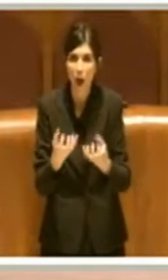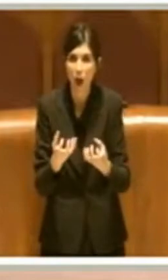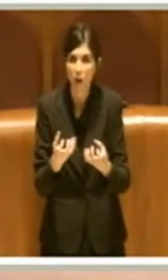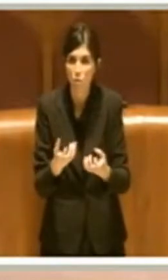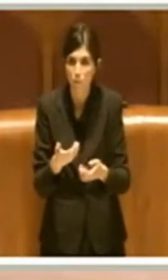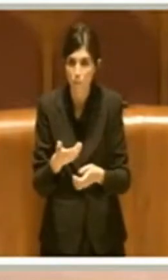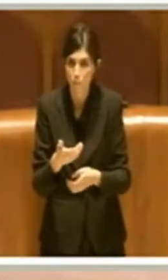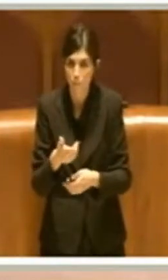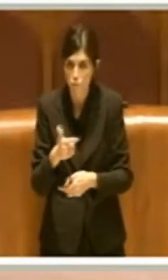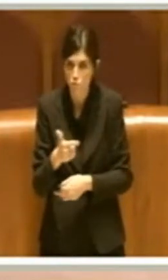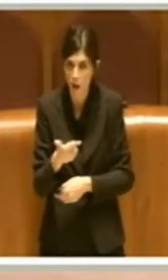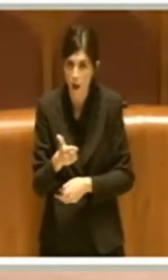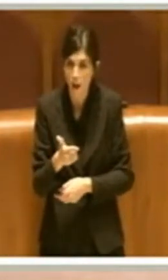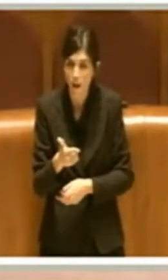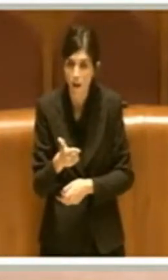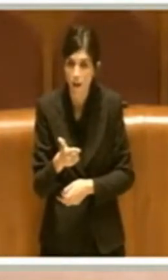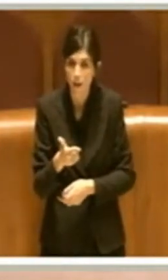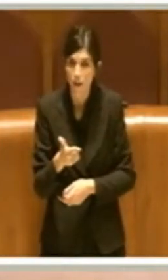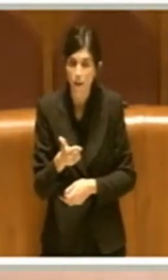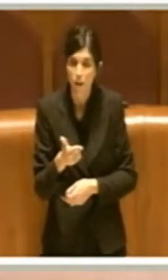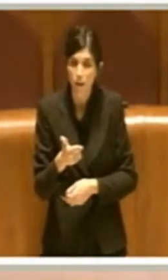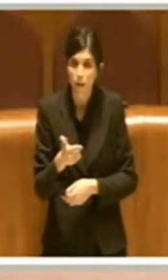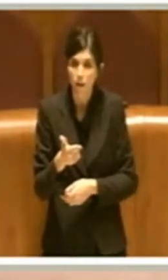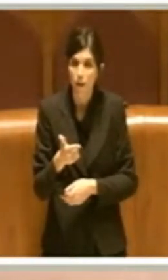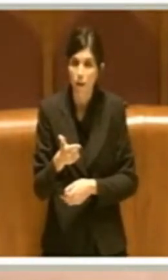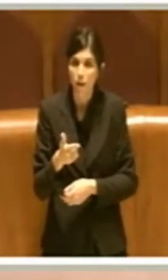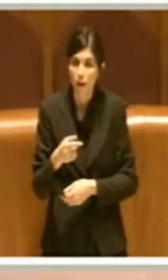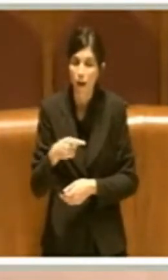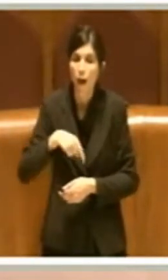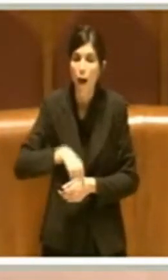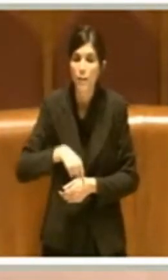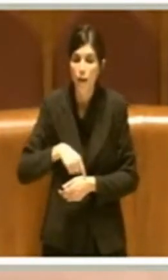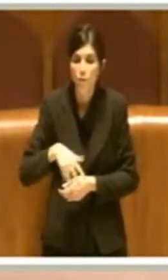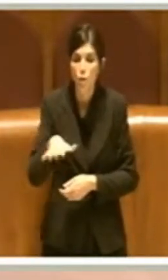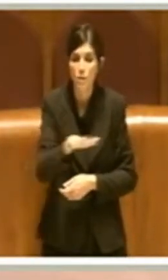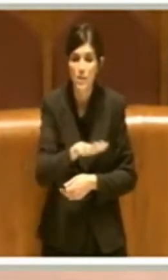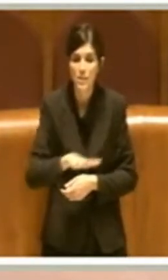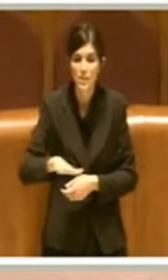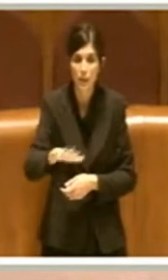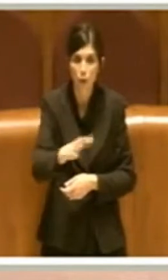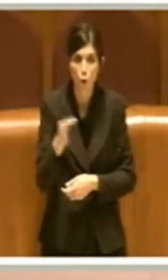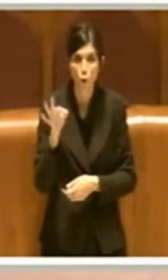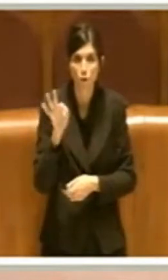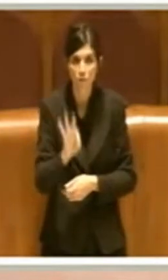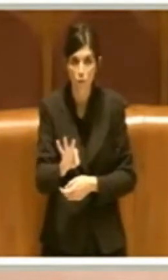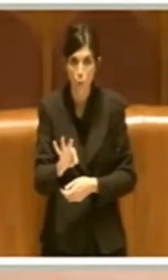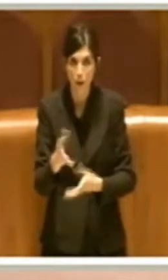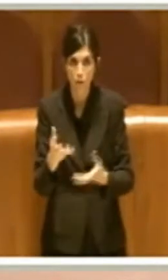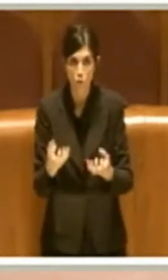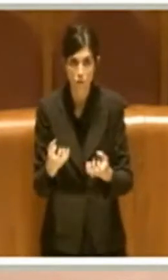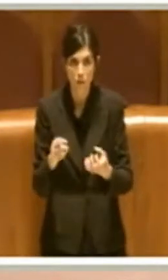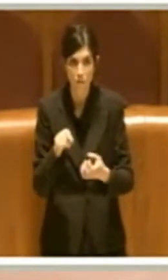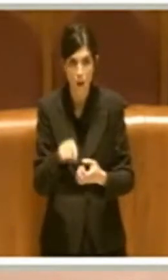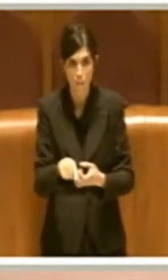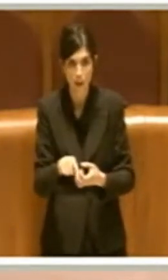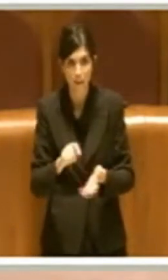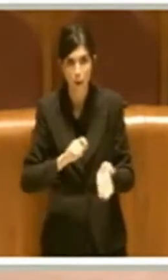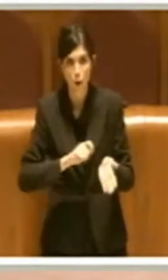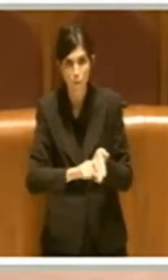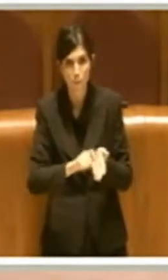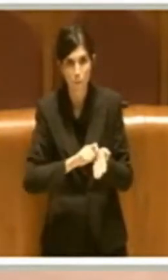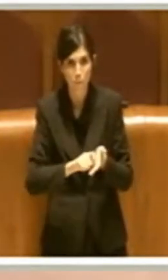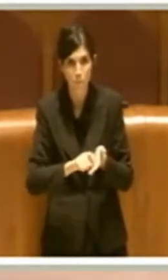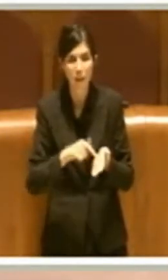Ora, per quanto riguarda il sito individuato, oggettivamente sono stati evidenziati